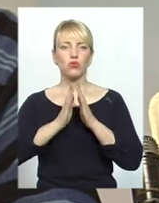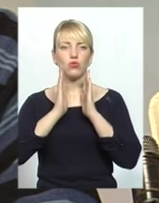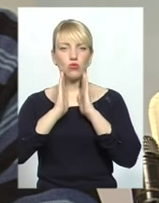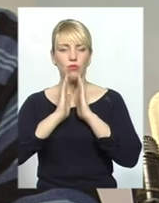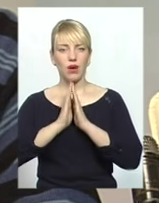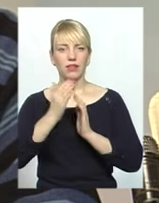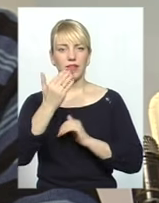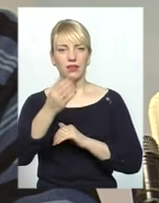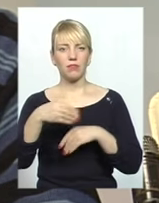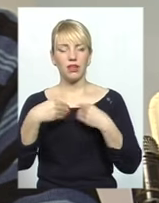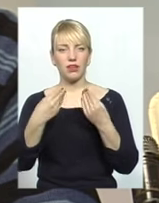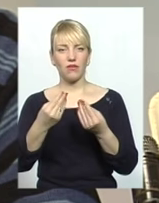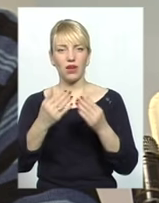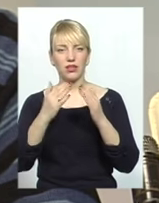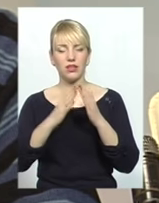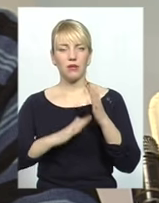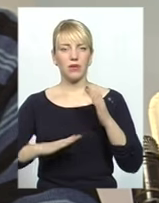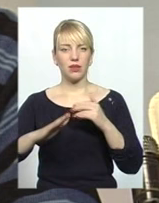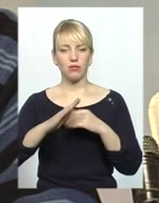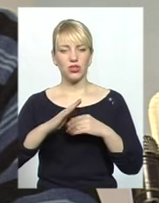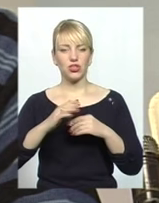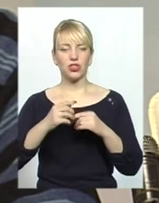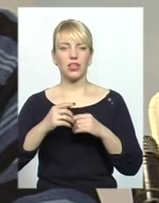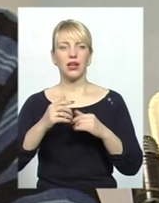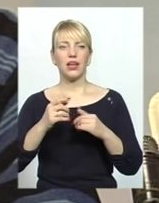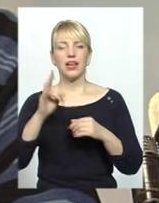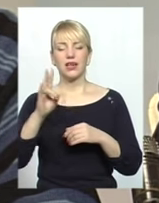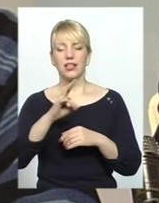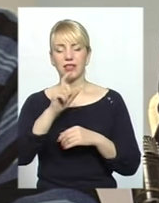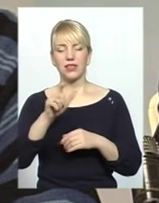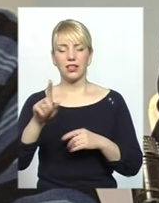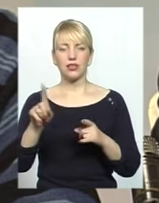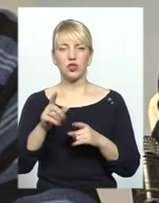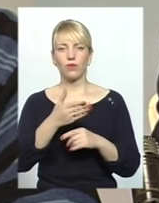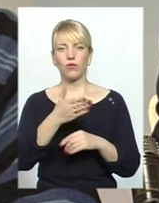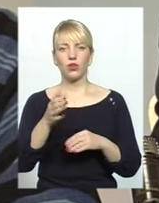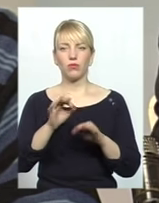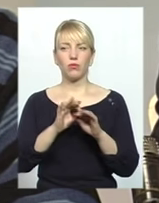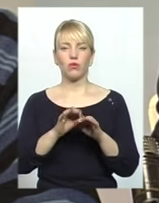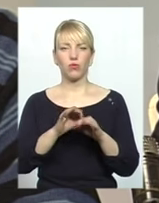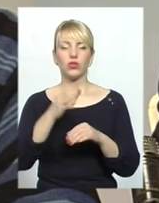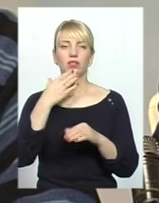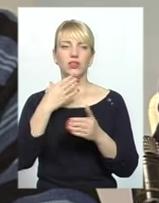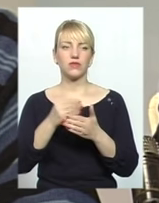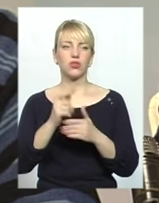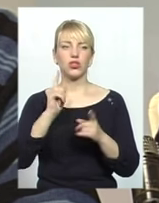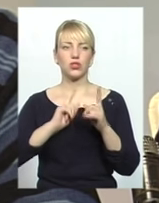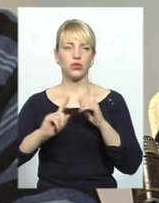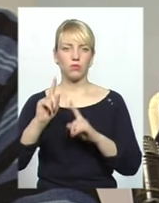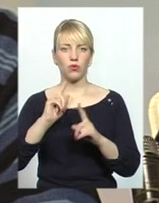приміщення мечеті християнам для того, щоб вони проводили якісь там збори або